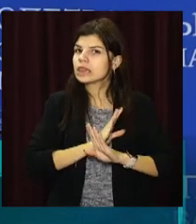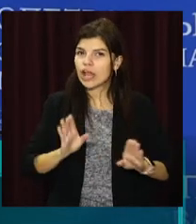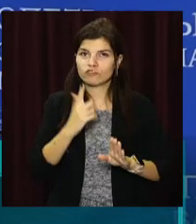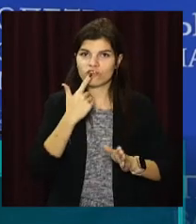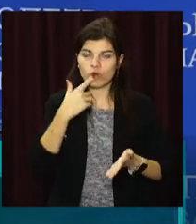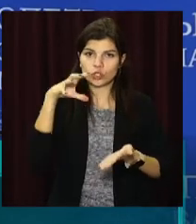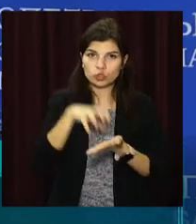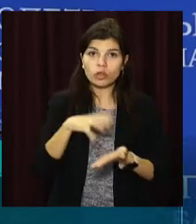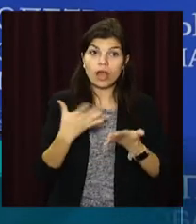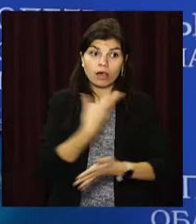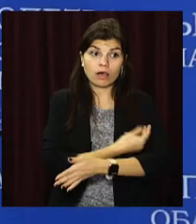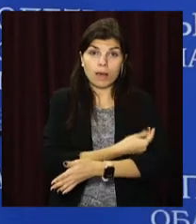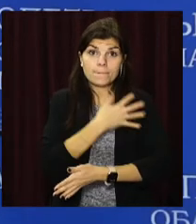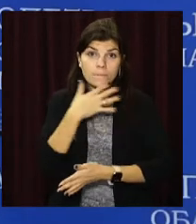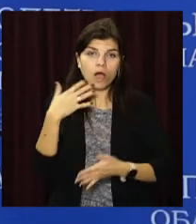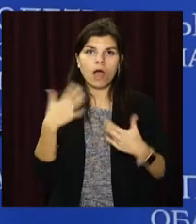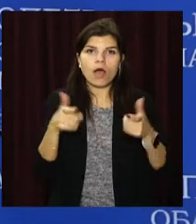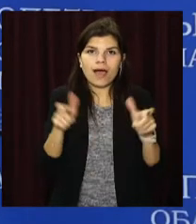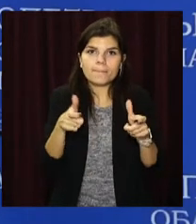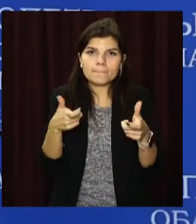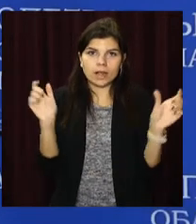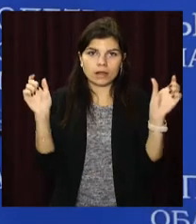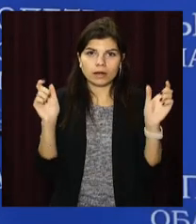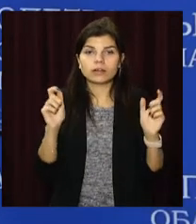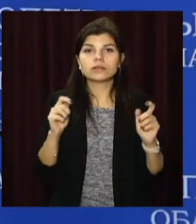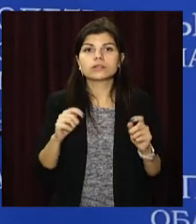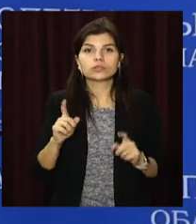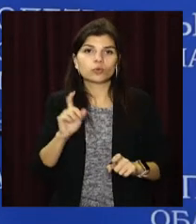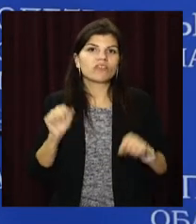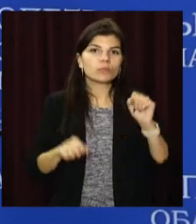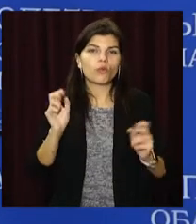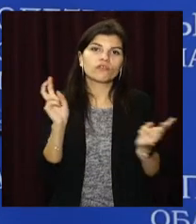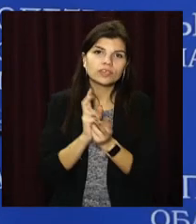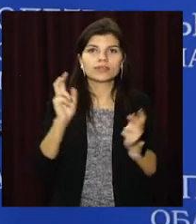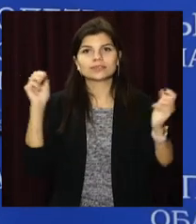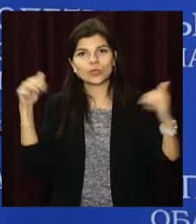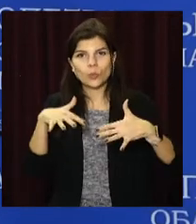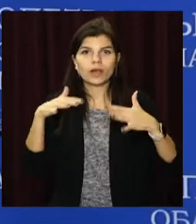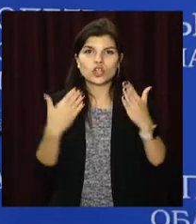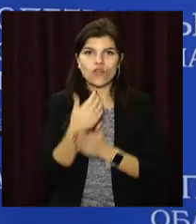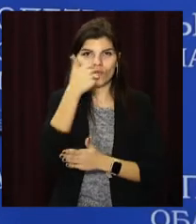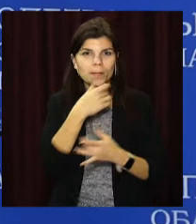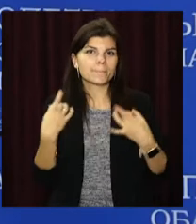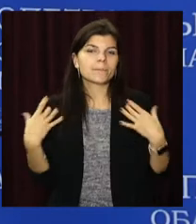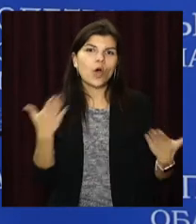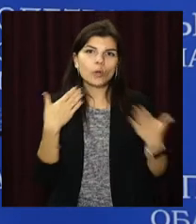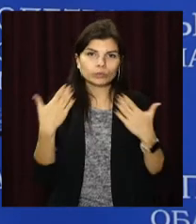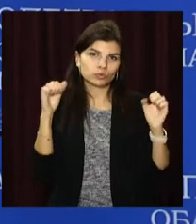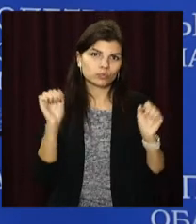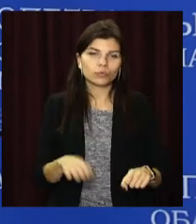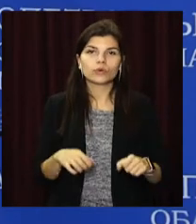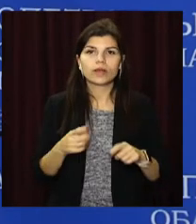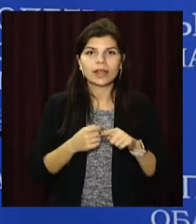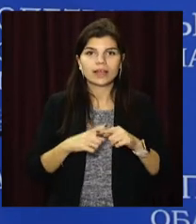зоні, і могли собі дозволити будь-які комунікаційні засоби, заходи, щоб ми могли спілкуватись на